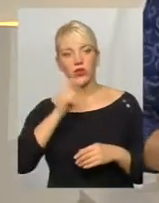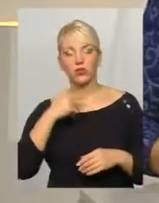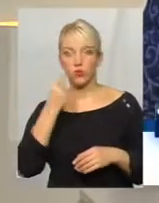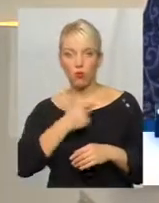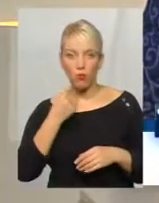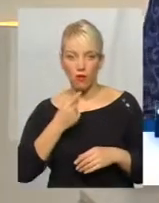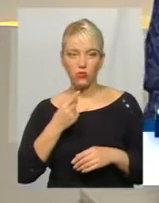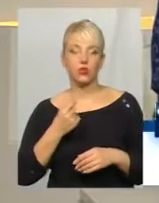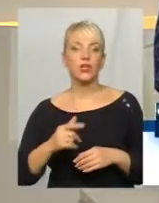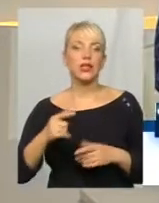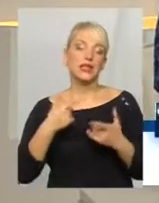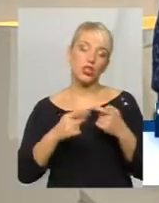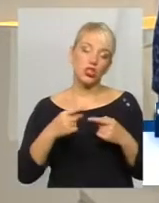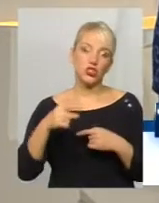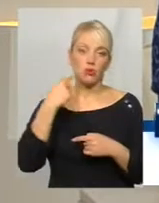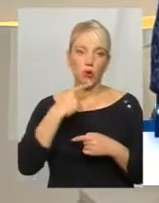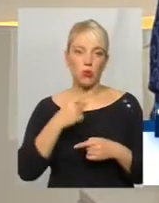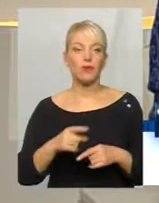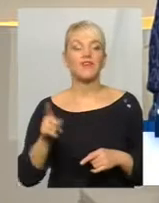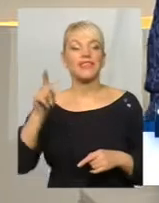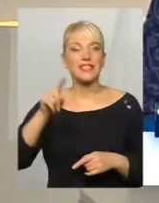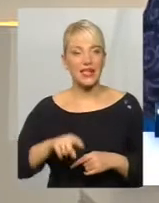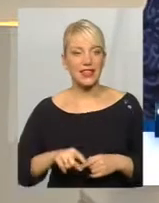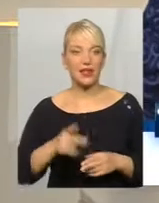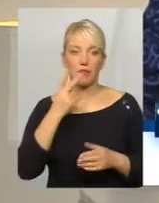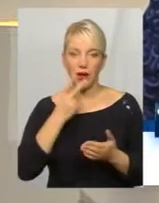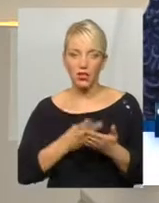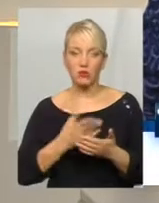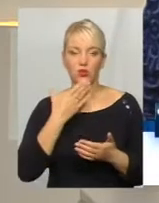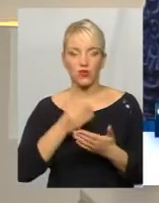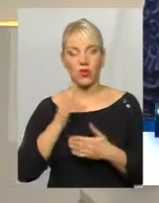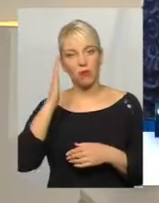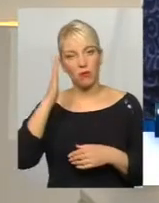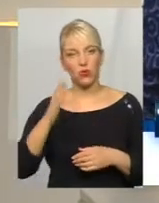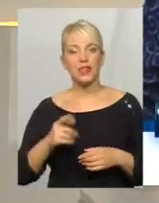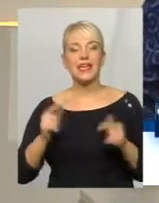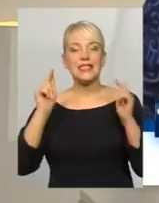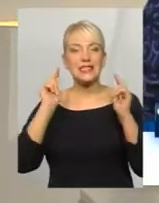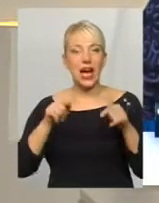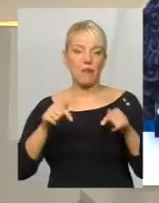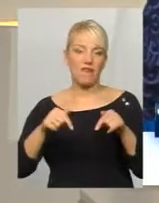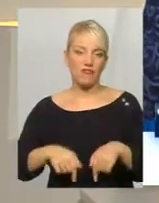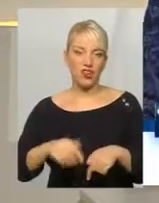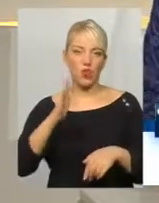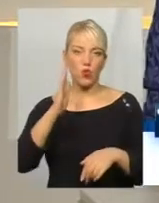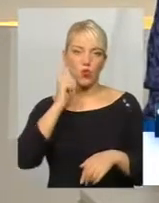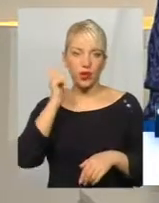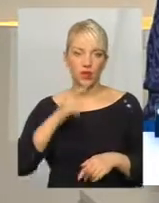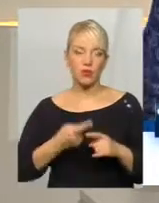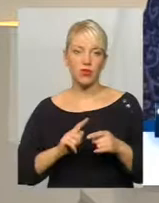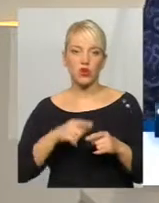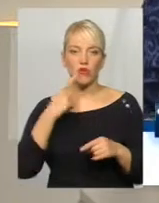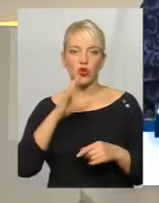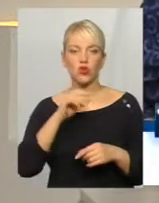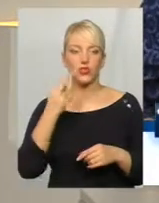мовою і іншими мовами, все-таки бачитимуть своє майбутнє саме в Україні. До речі, про це говорить і